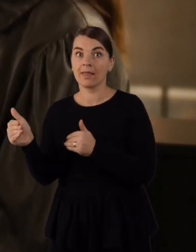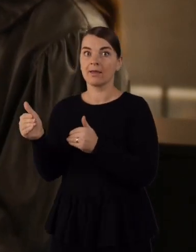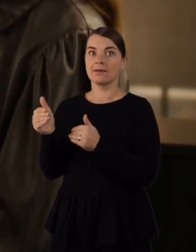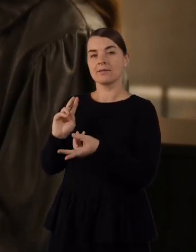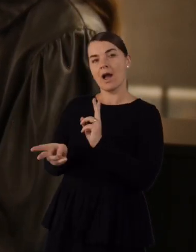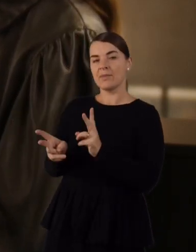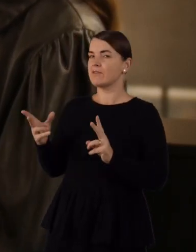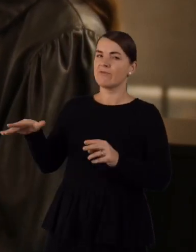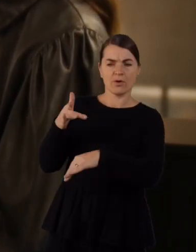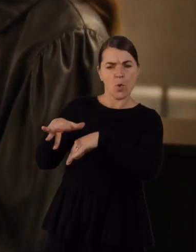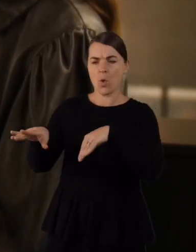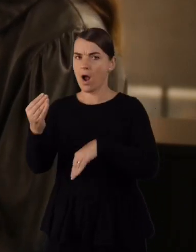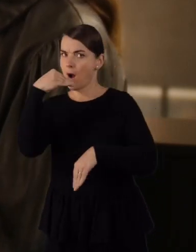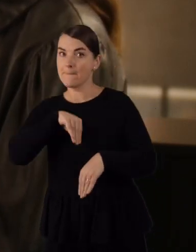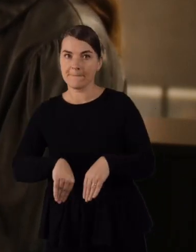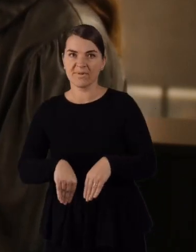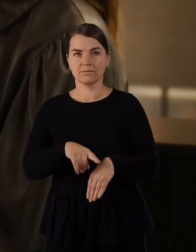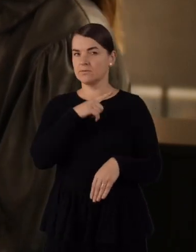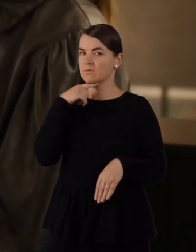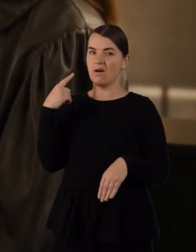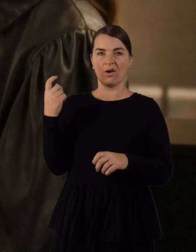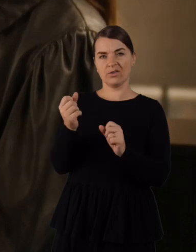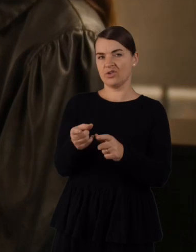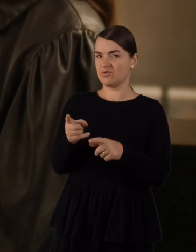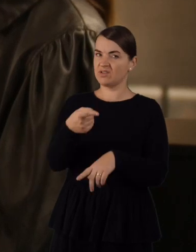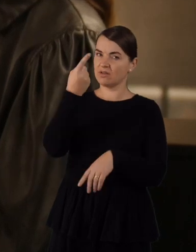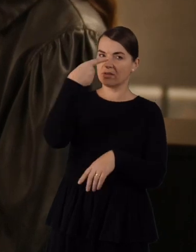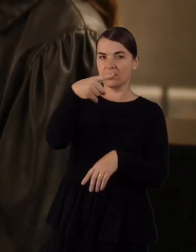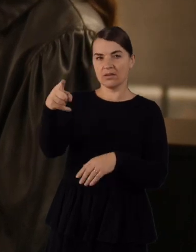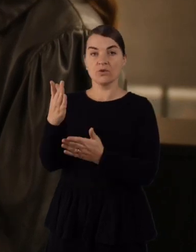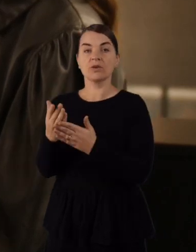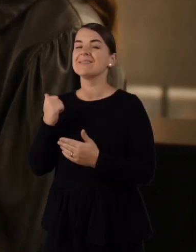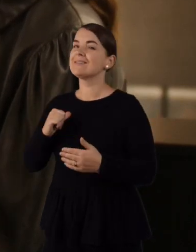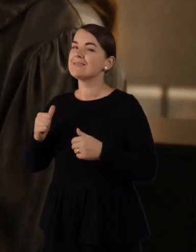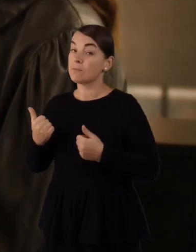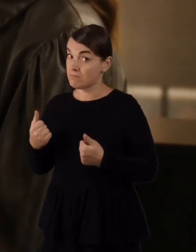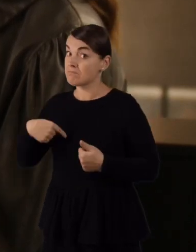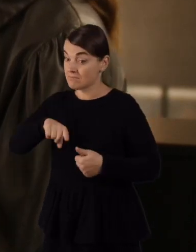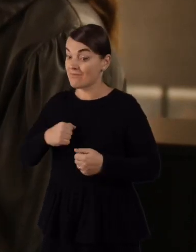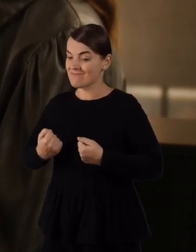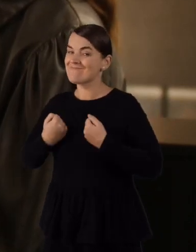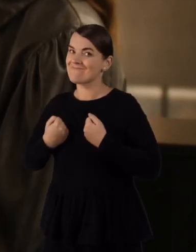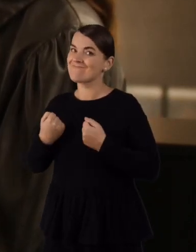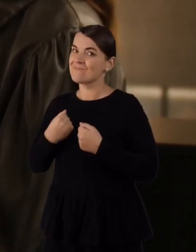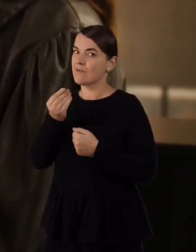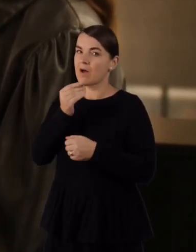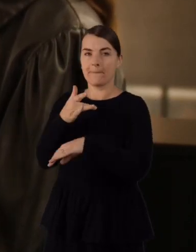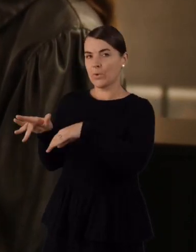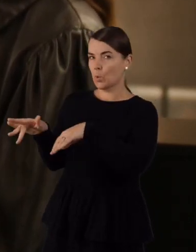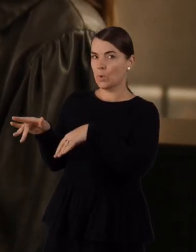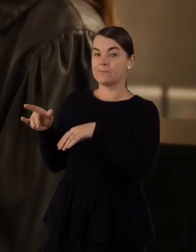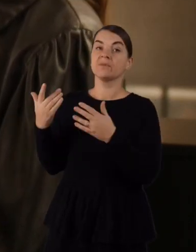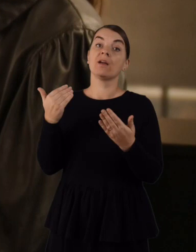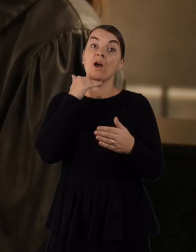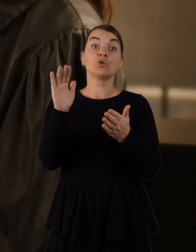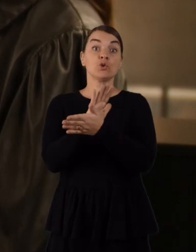sunaudoji. Tai vienas dalykas, nes maisto mes daugiausiai švaistom turbūt iš visų. Tada, aišku, ten visų rušiajimai čia turbūt net nebėra